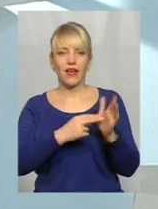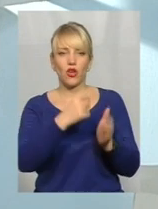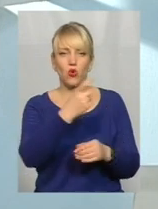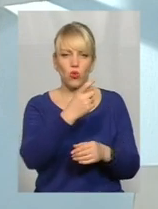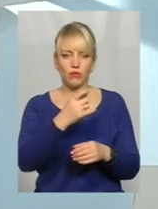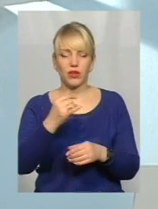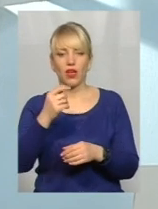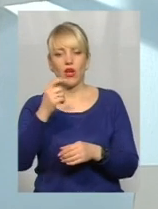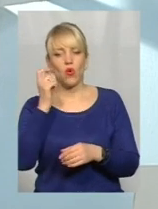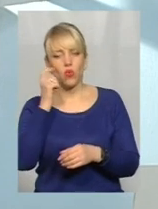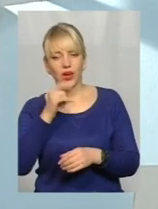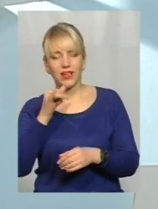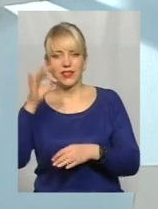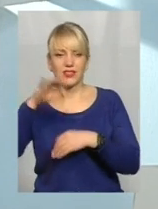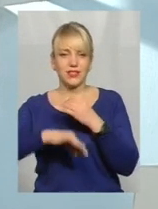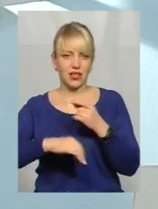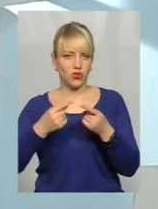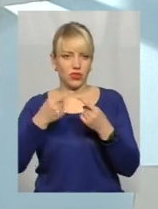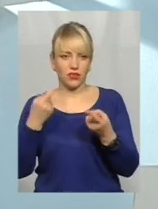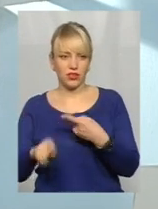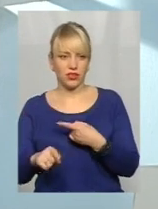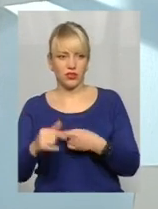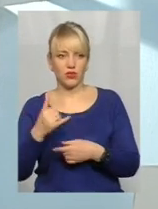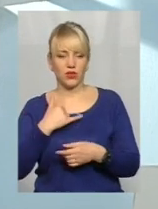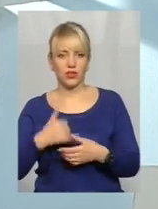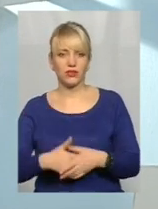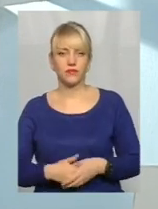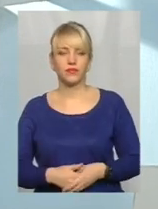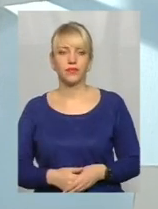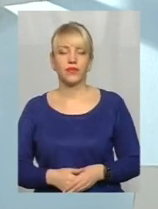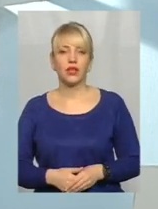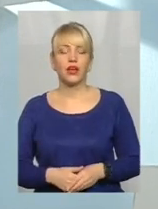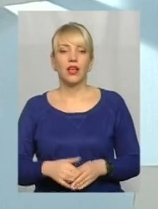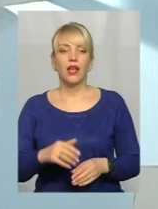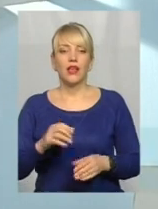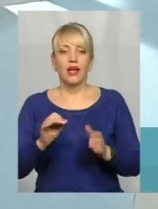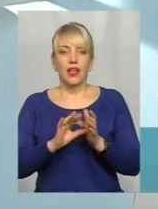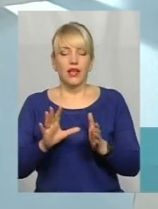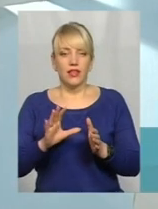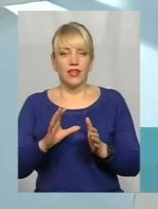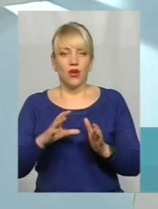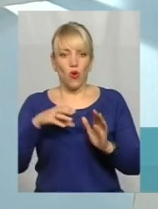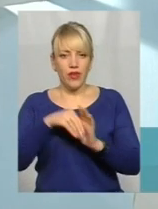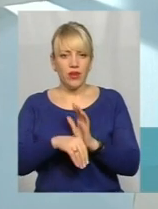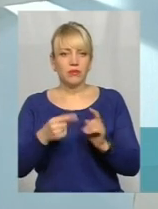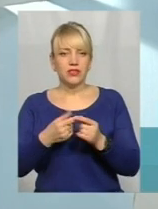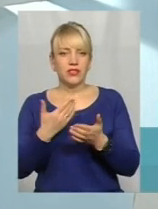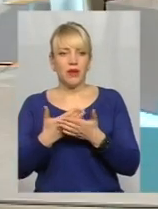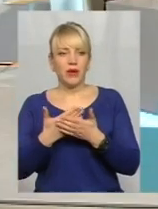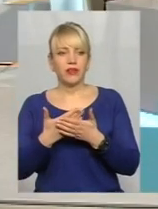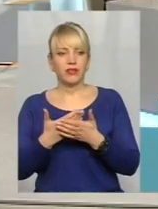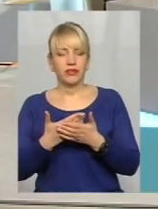України і Заходу, Євросоюзу, вона зовсім поінакшому. Енергоємність, це таке поняття, це, скажімо,